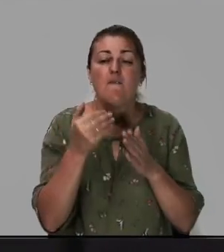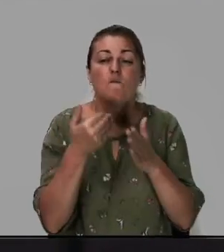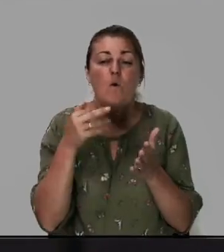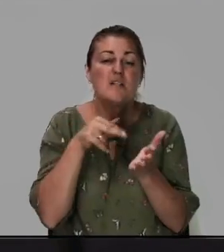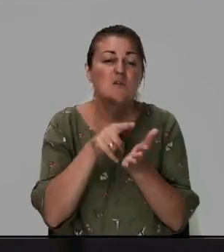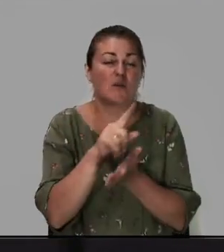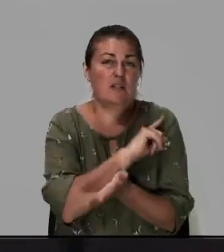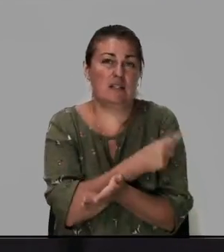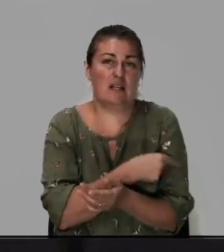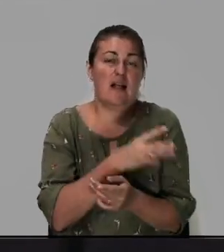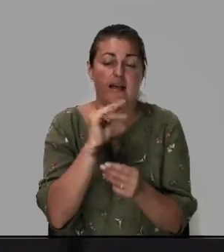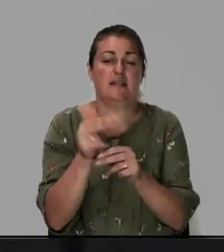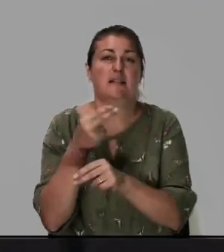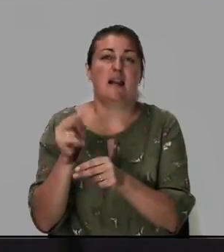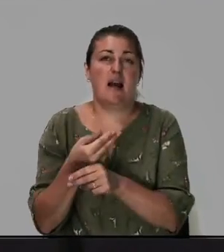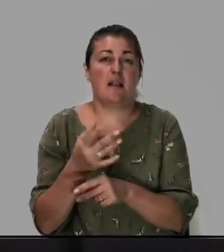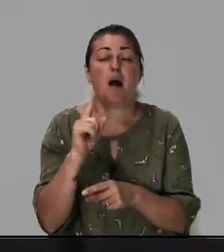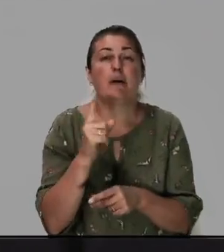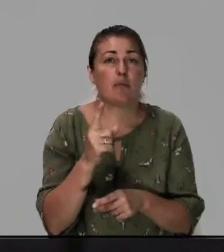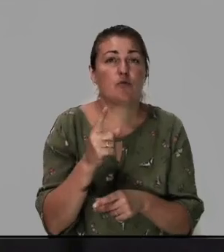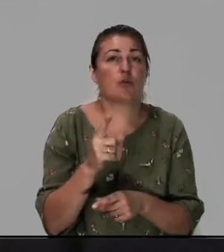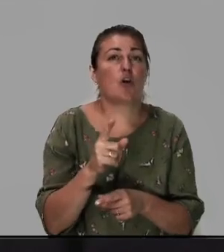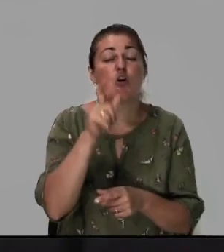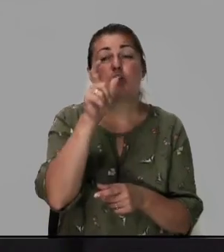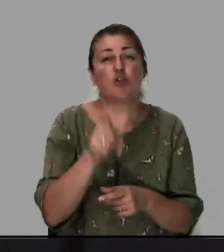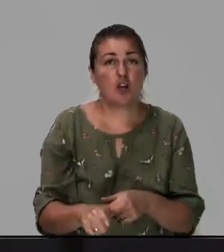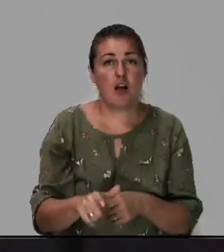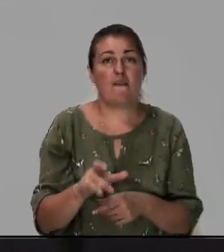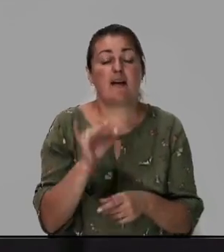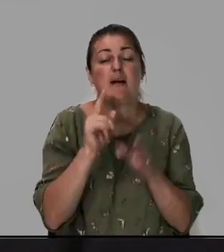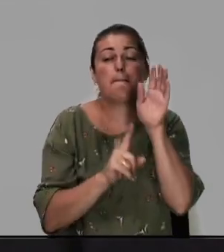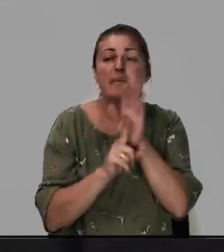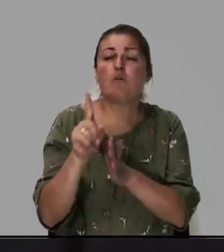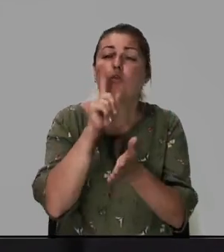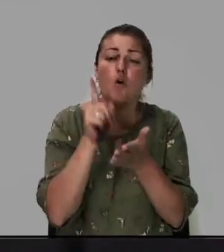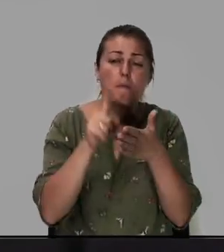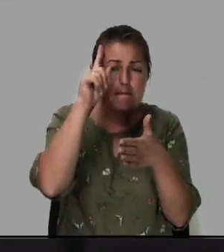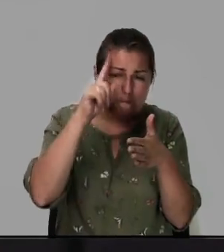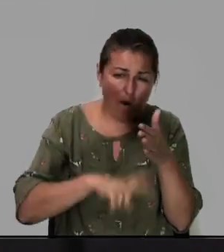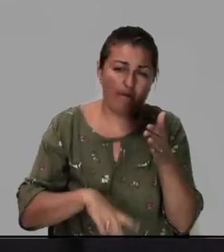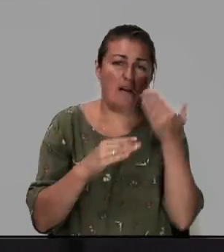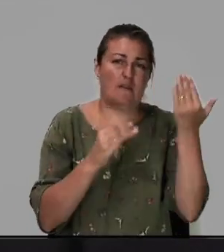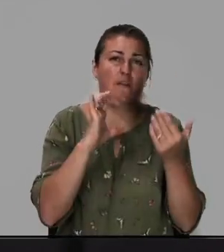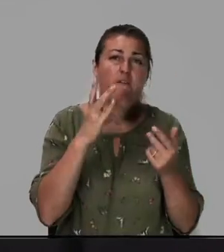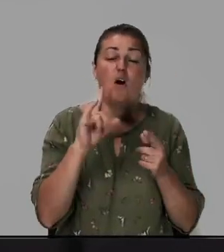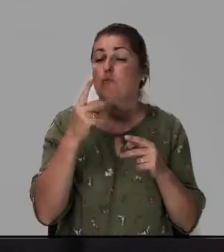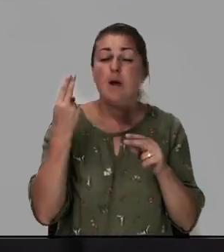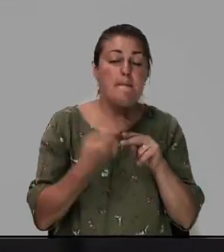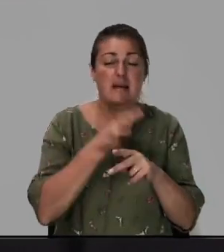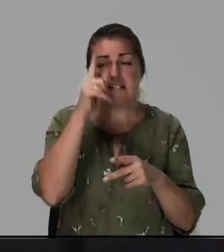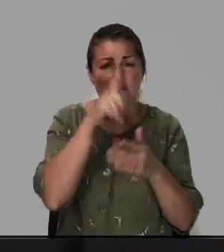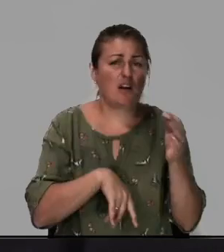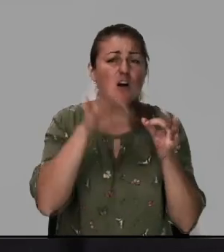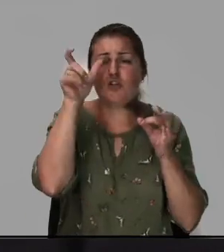сила и исцеляет, потому что человек сперва должен поверить в Него, потому что без веры человек